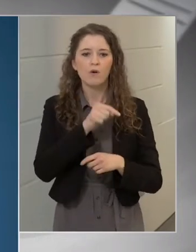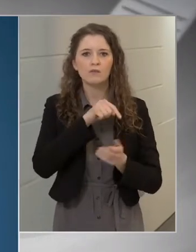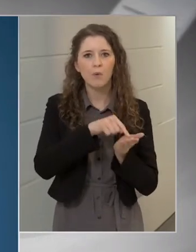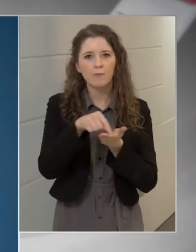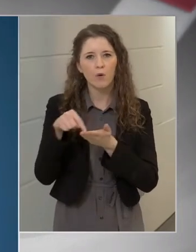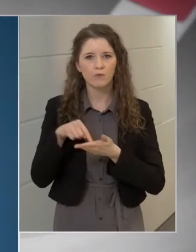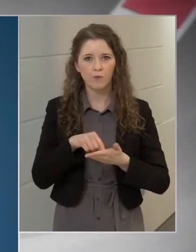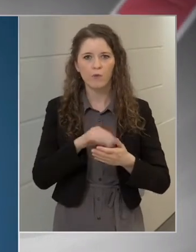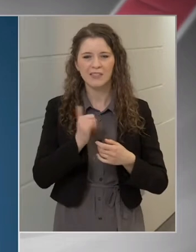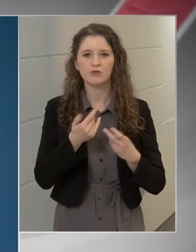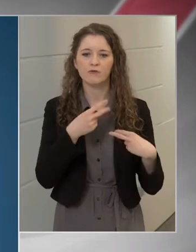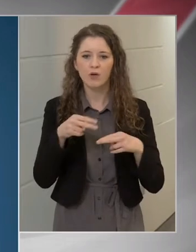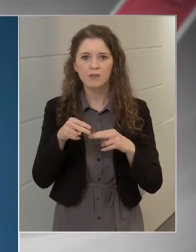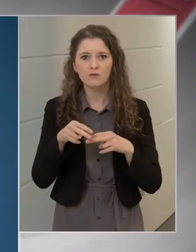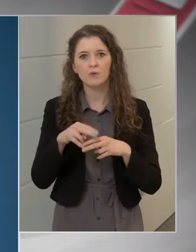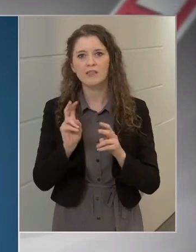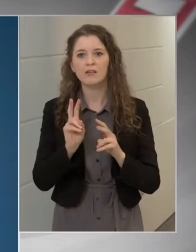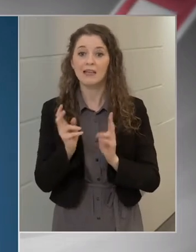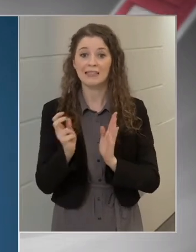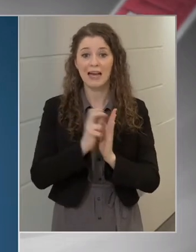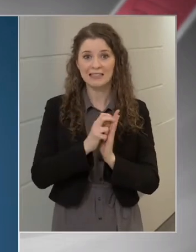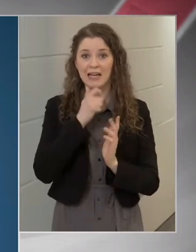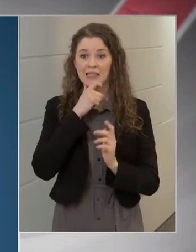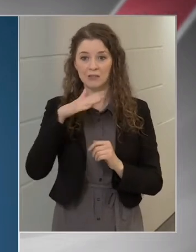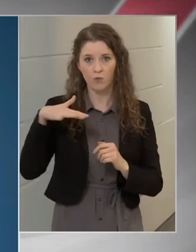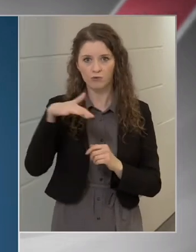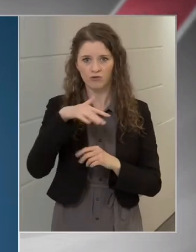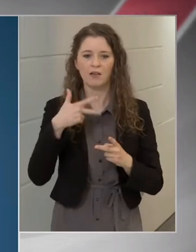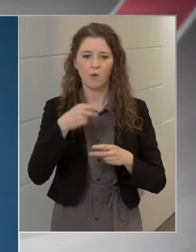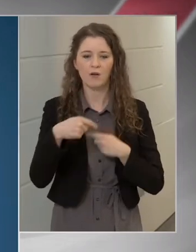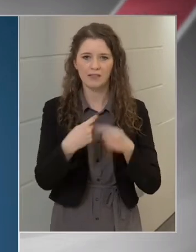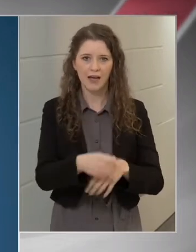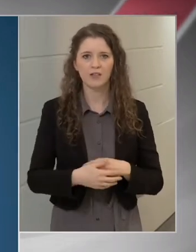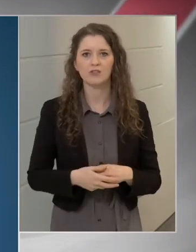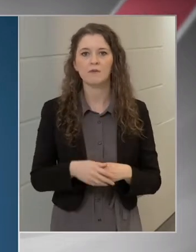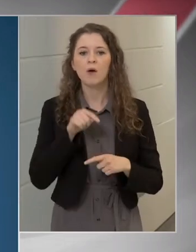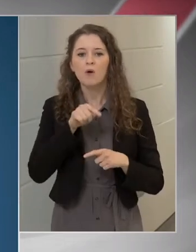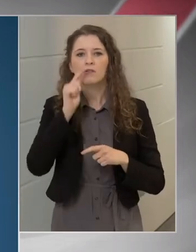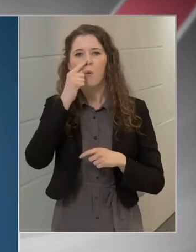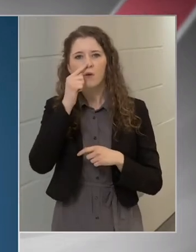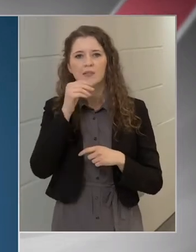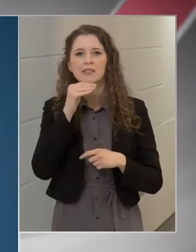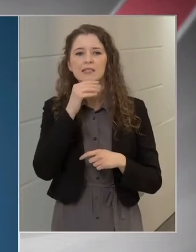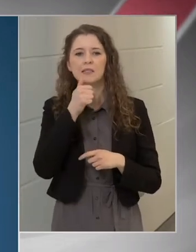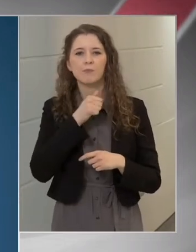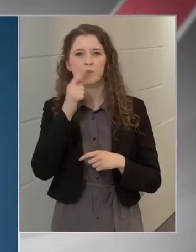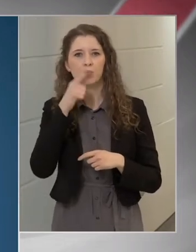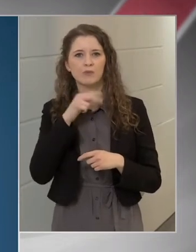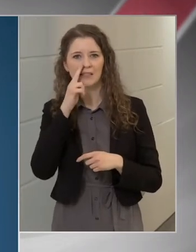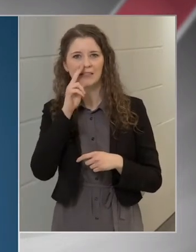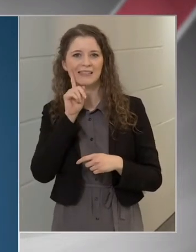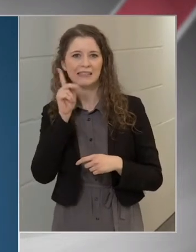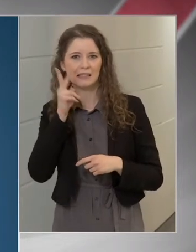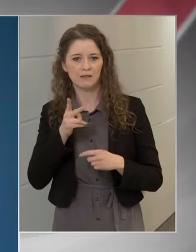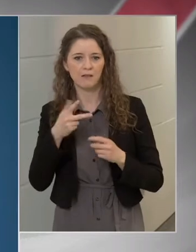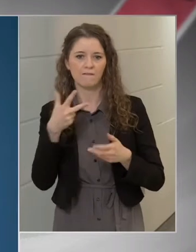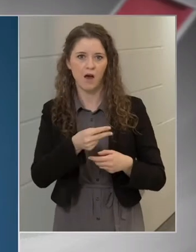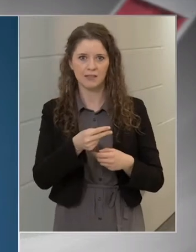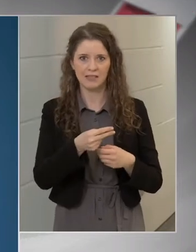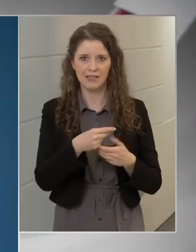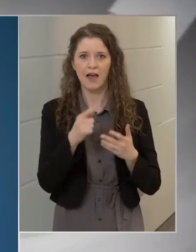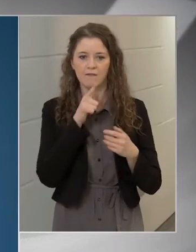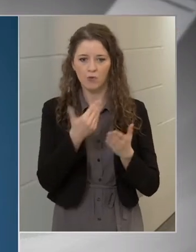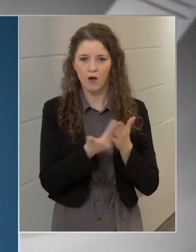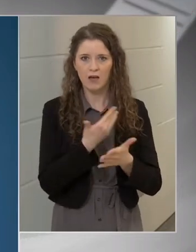legidősebbek oltása. Ott az orosz putnyik vakcinát fogjuk használni, mert annak tárolási hűtési